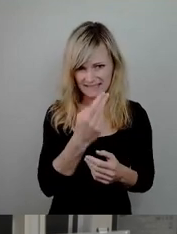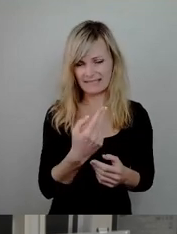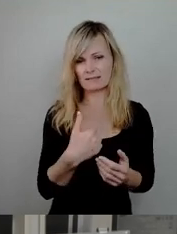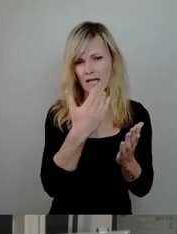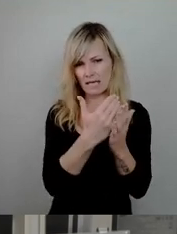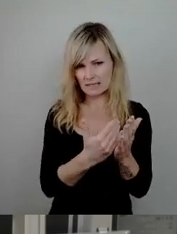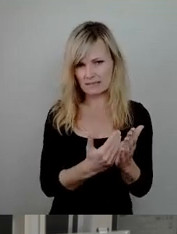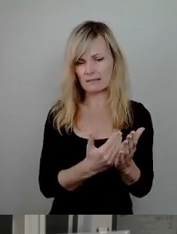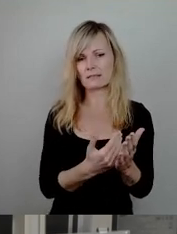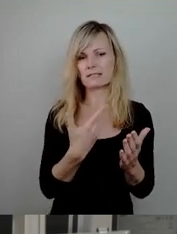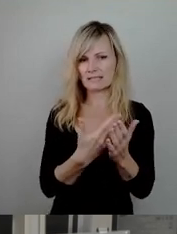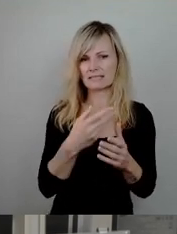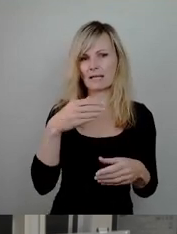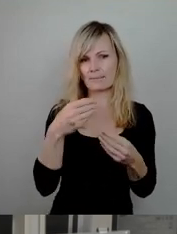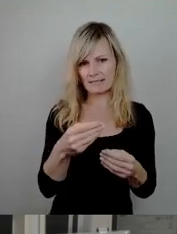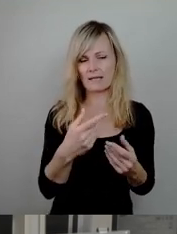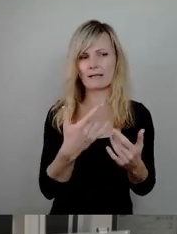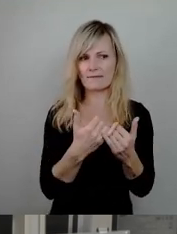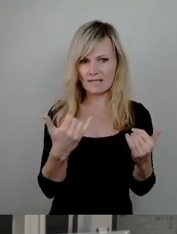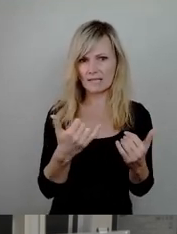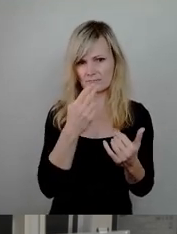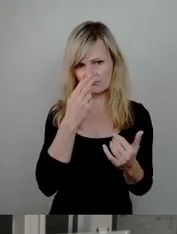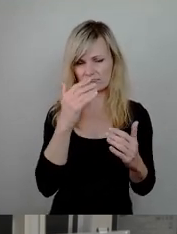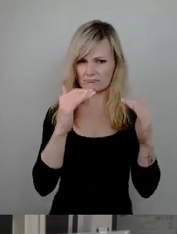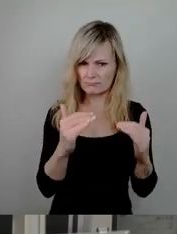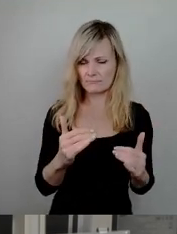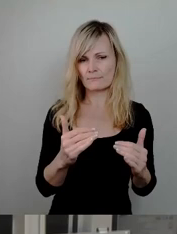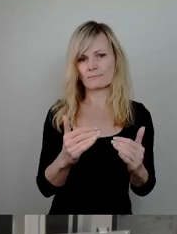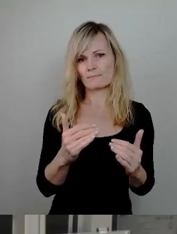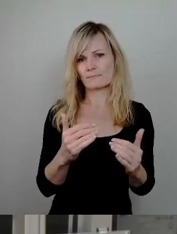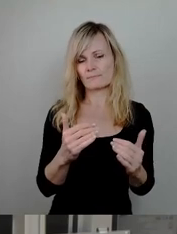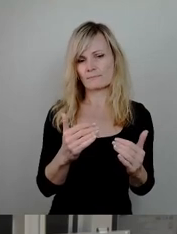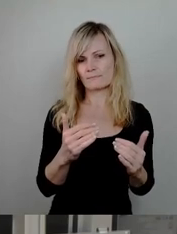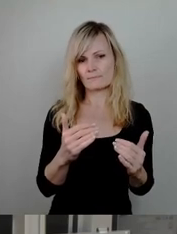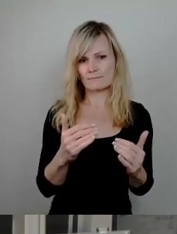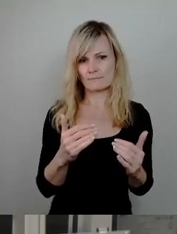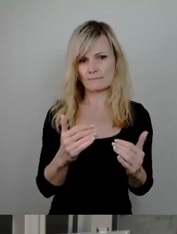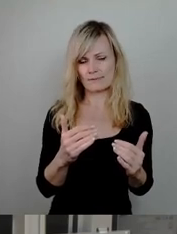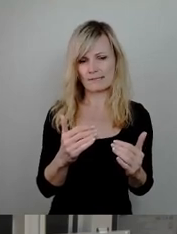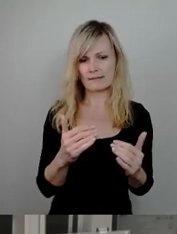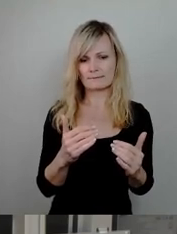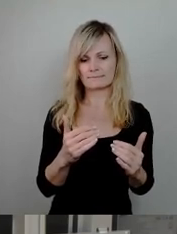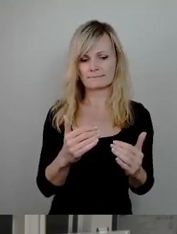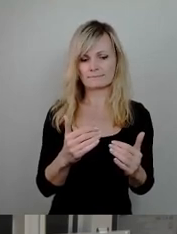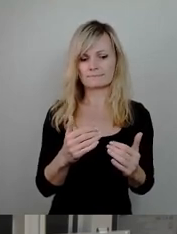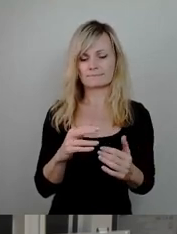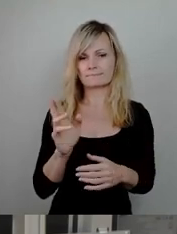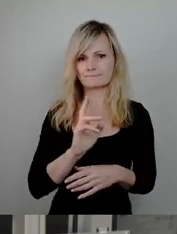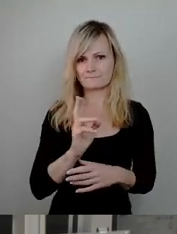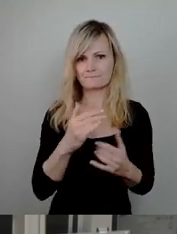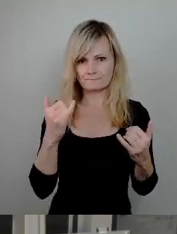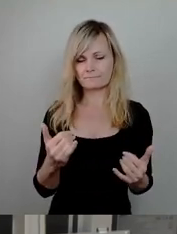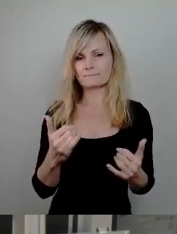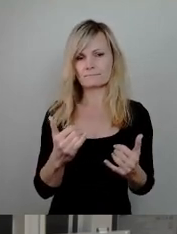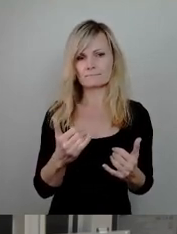wie diese Mittel ausgegeben werden und wurden. Dass also der Rest, jetzt noch mal zur Verfügung steht, sozusagen für Deckung von